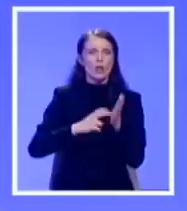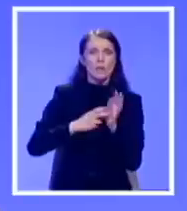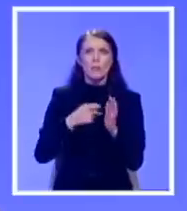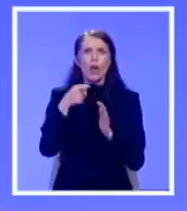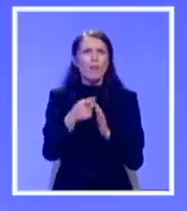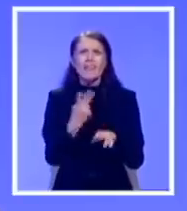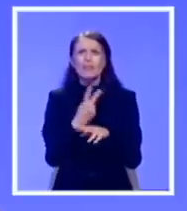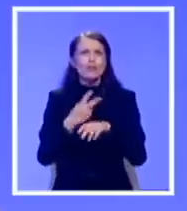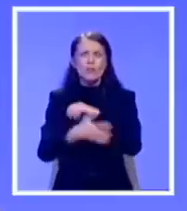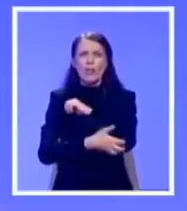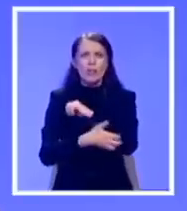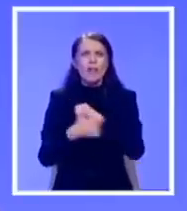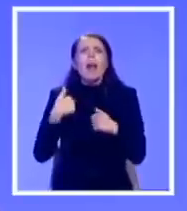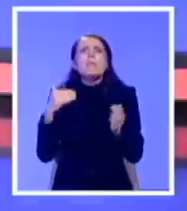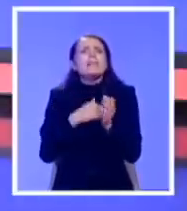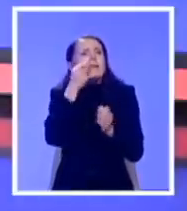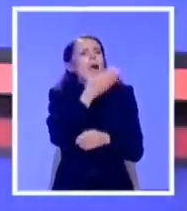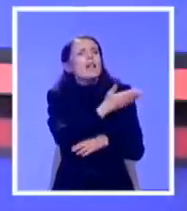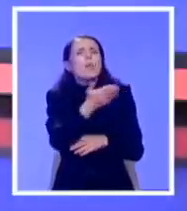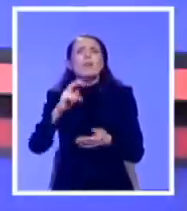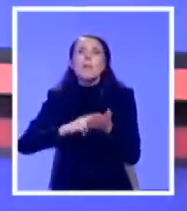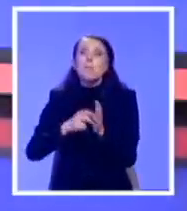trebaju ljudi, a ne političari. Političari nam je do ovde.